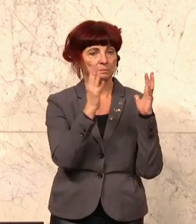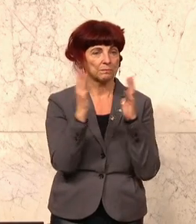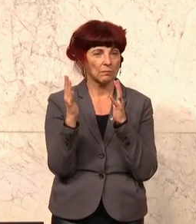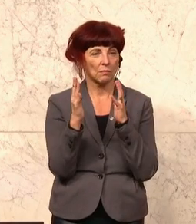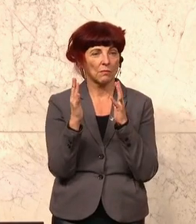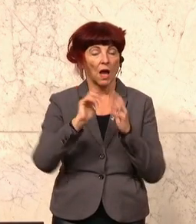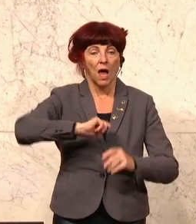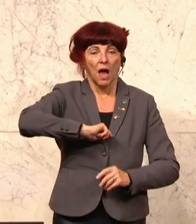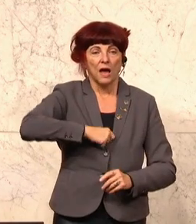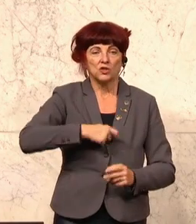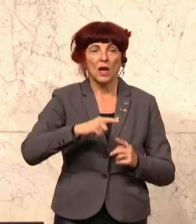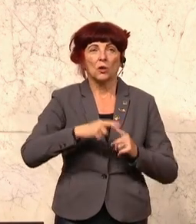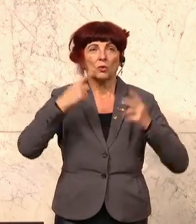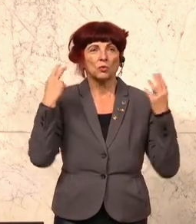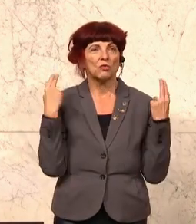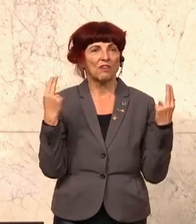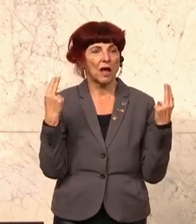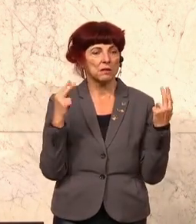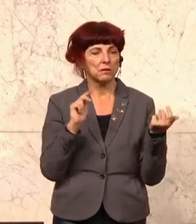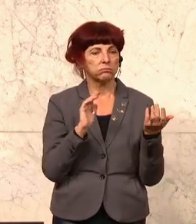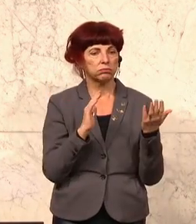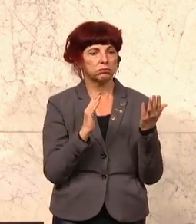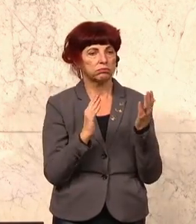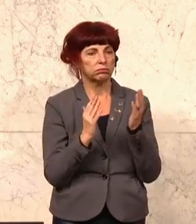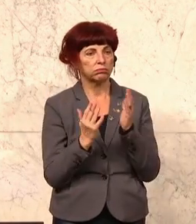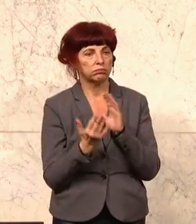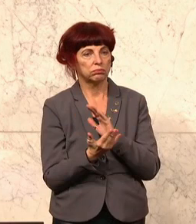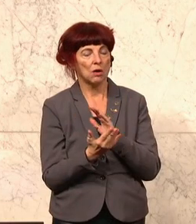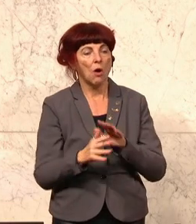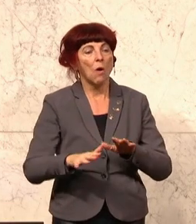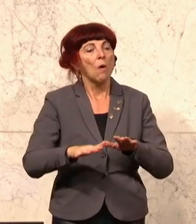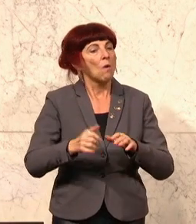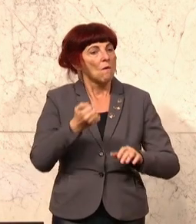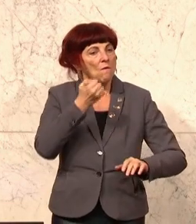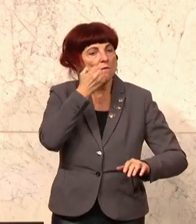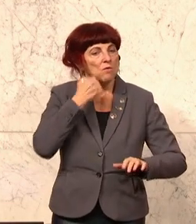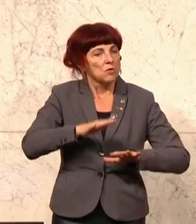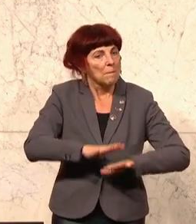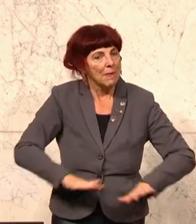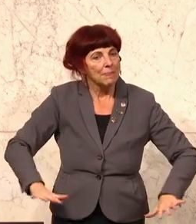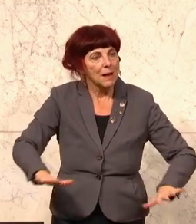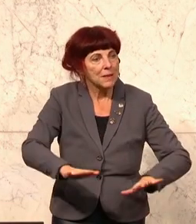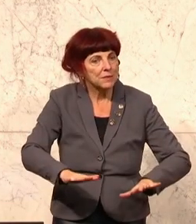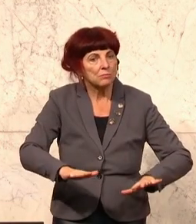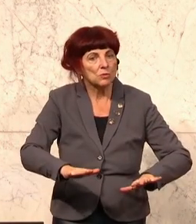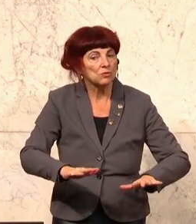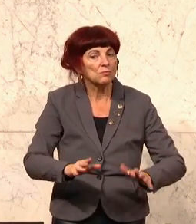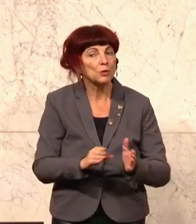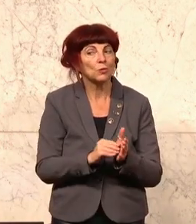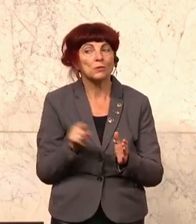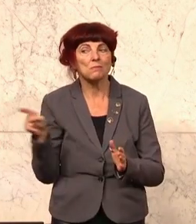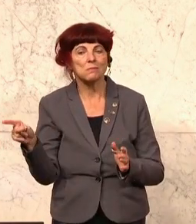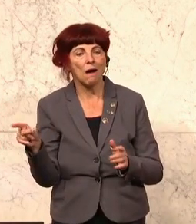Einstellungen und Werte verändern sich langsam. Fundamentalisten nutzen die Verwundbarkeit auf allen Seiten, um vor allem